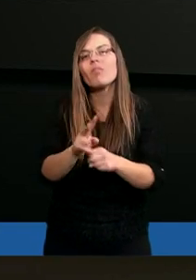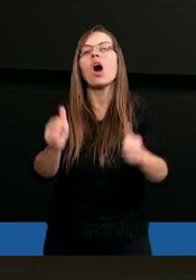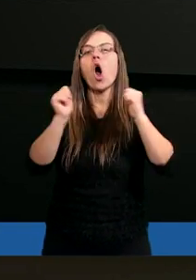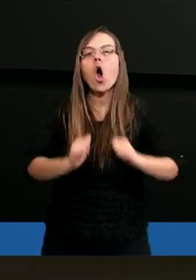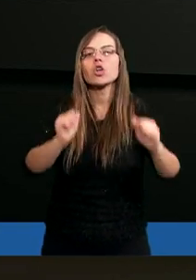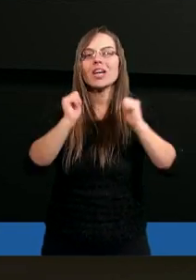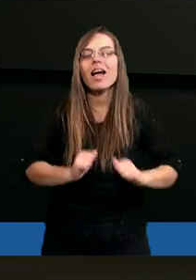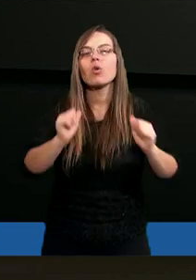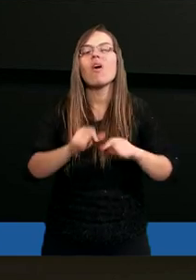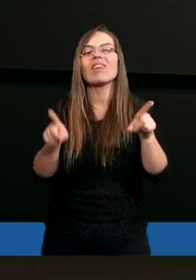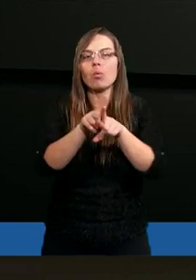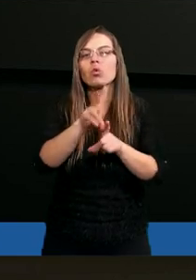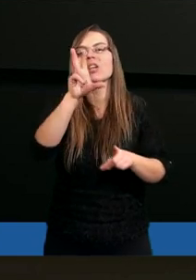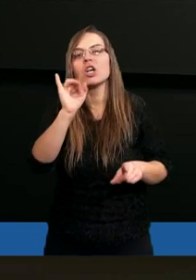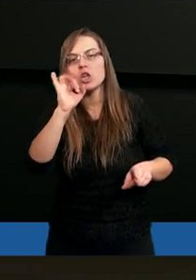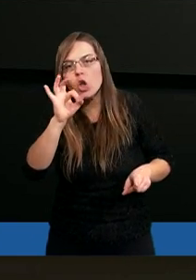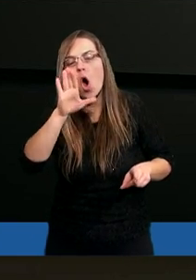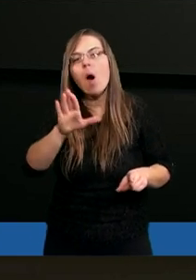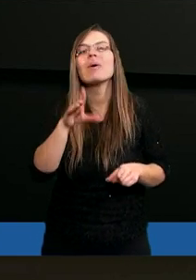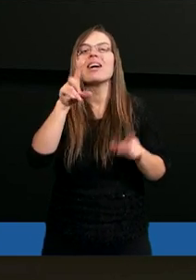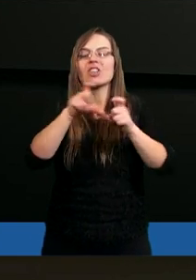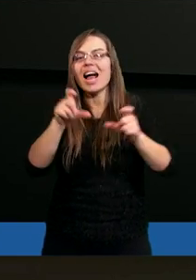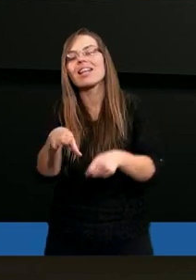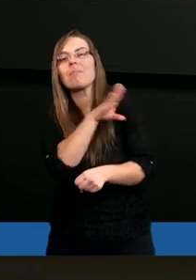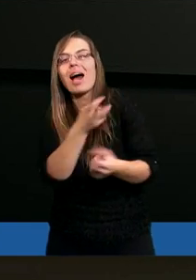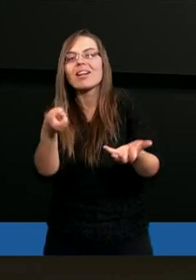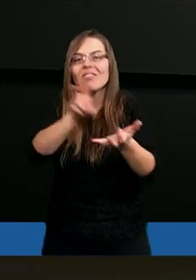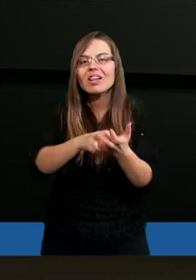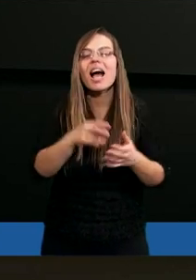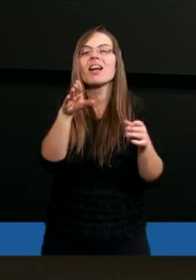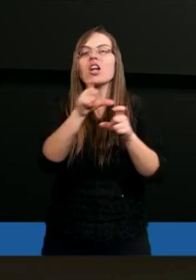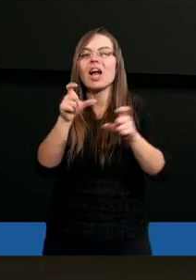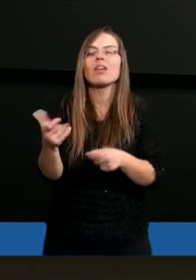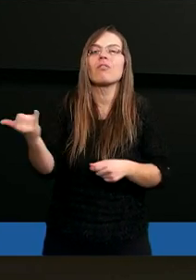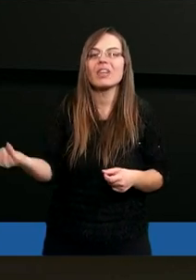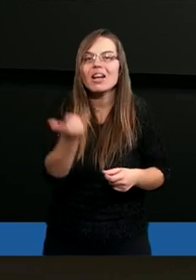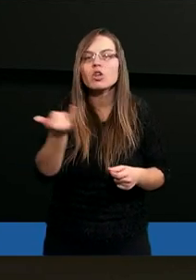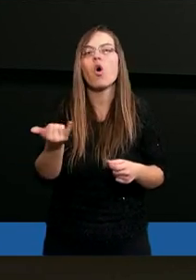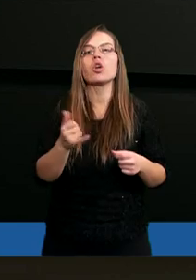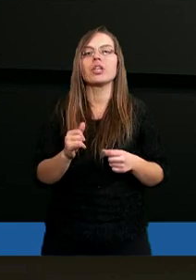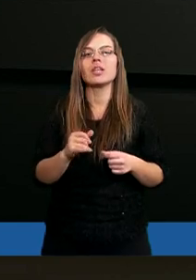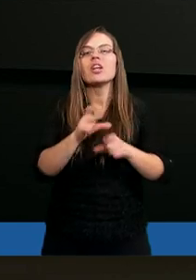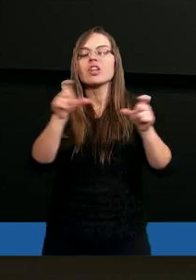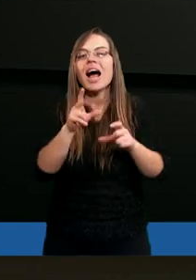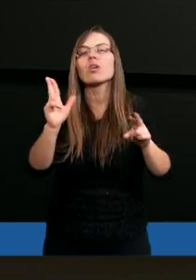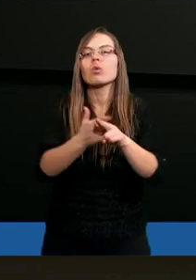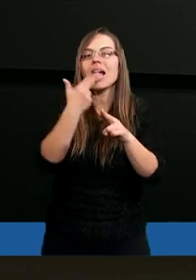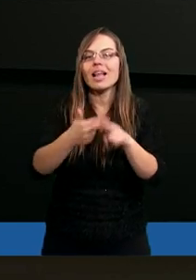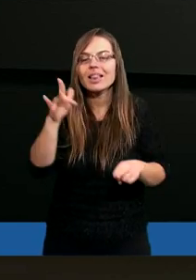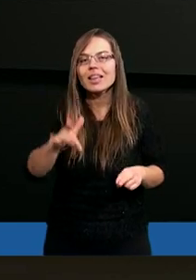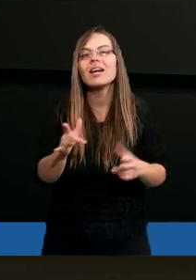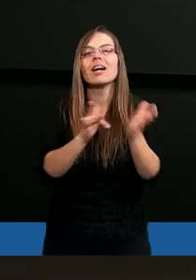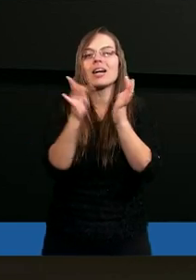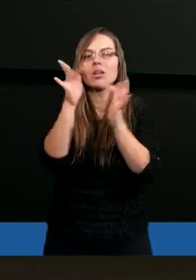oczekiwał również Hiob. Czasu zmartwychwstania, czasu wieczności, czasu, kiedy